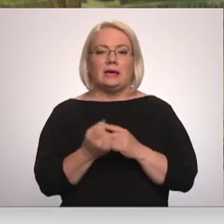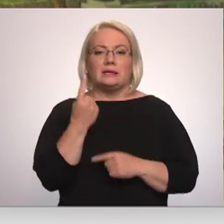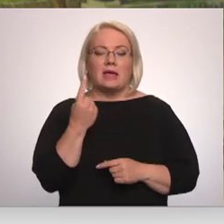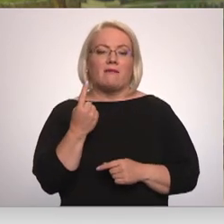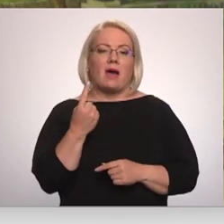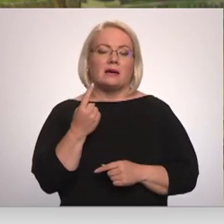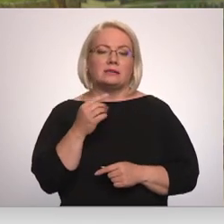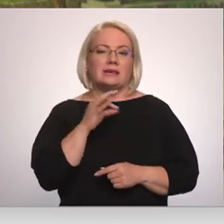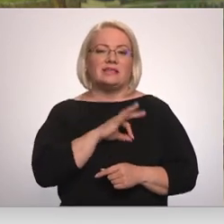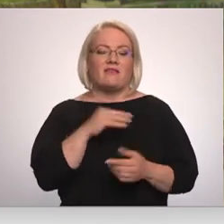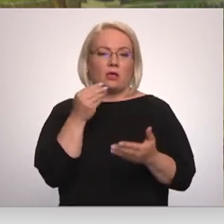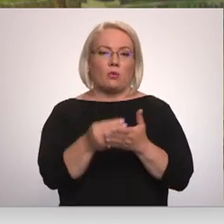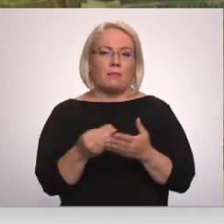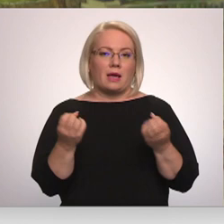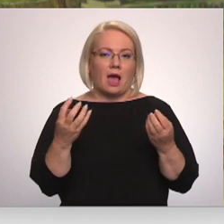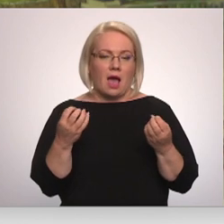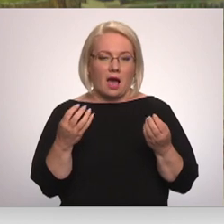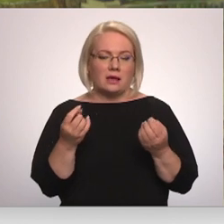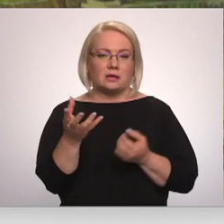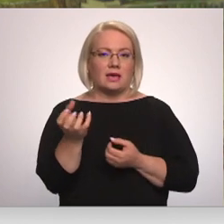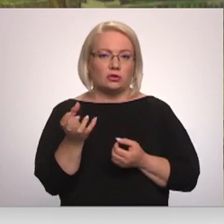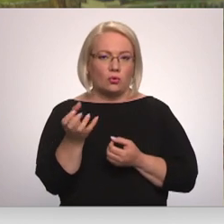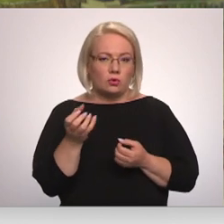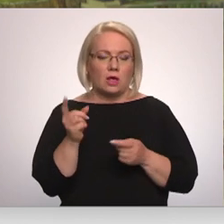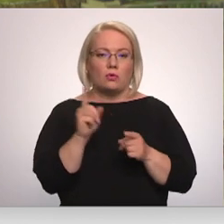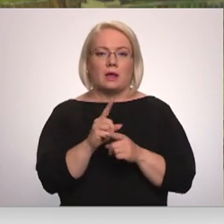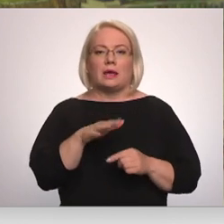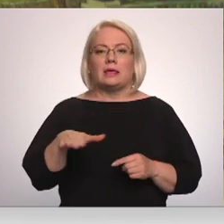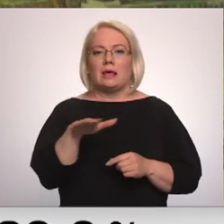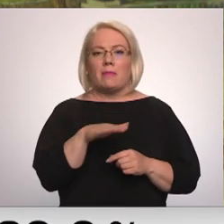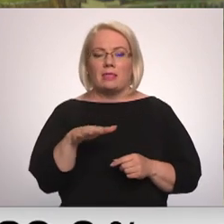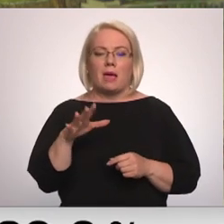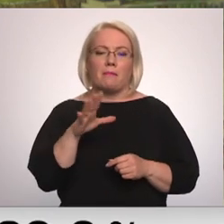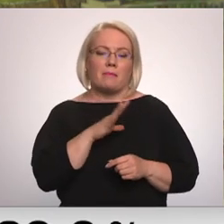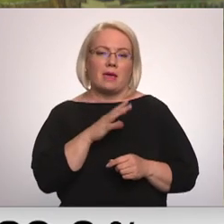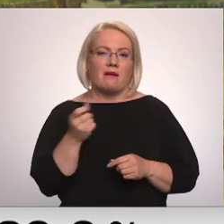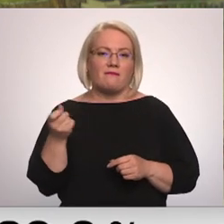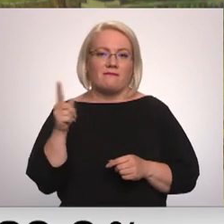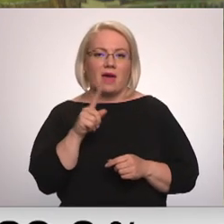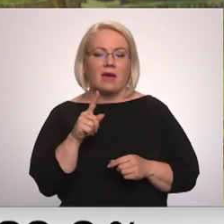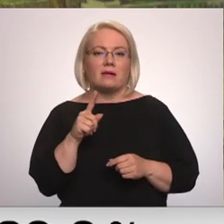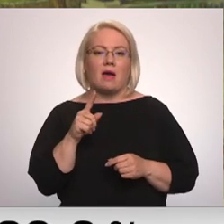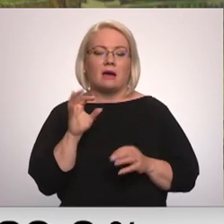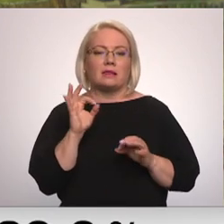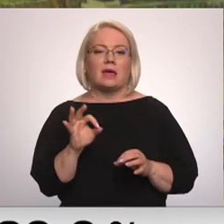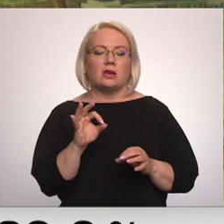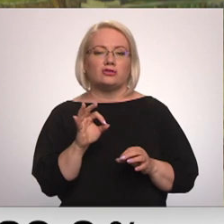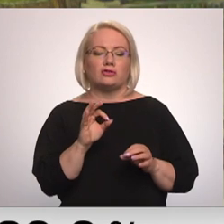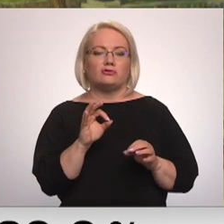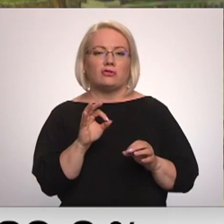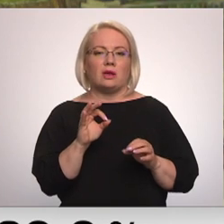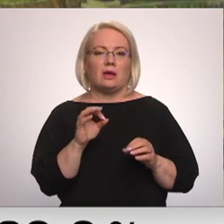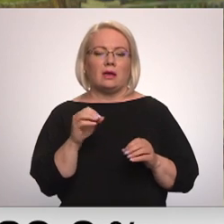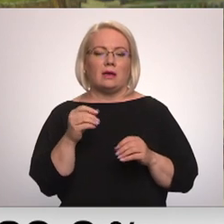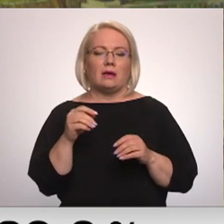krātovē. Pirmo pusgadu gāzes piegādēm maisamniecībām notika faktiski lielāko tiesu no gāzes krātovas. Tā